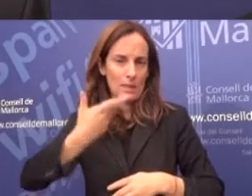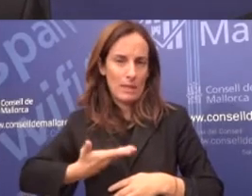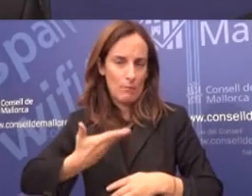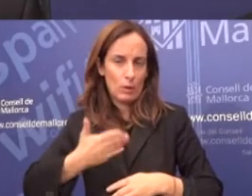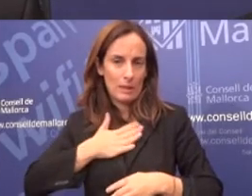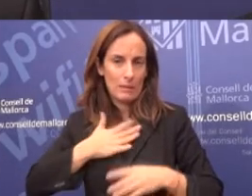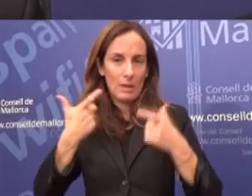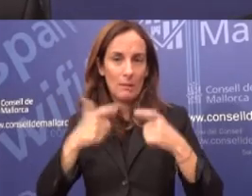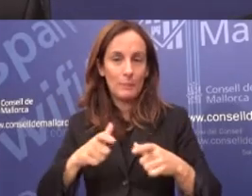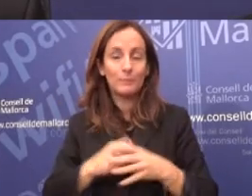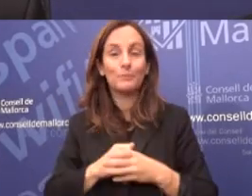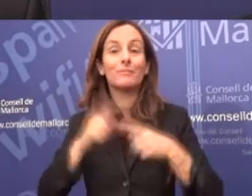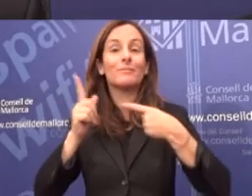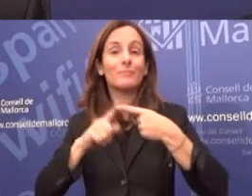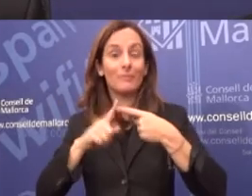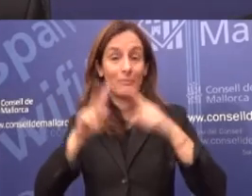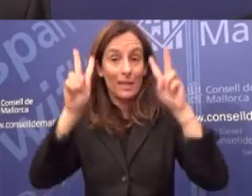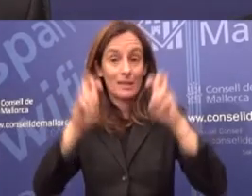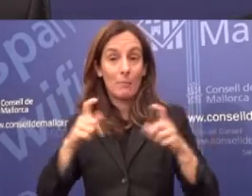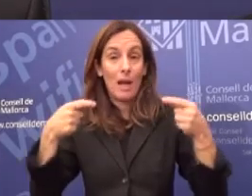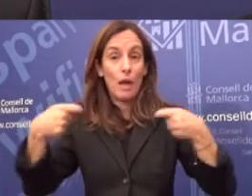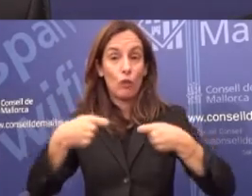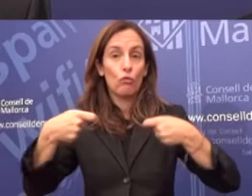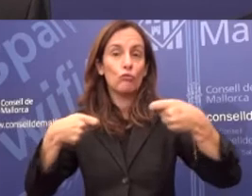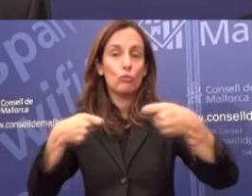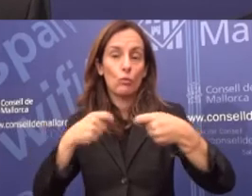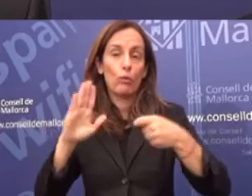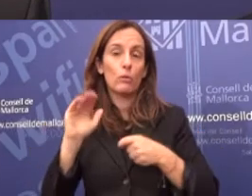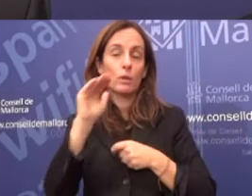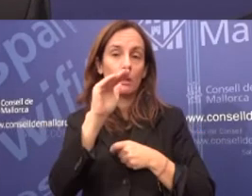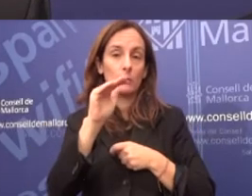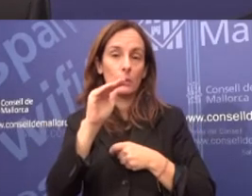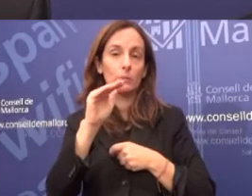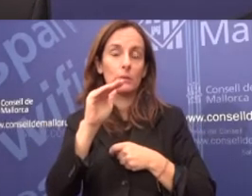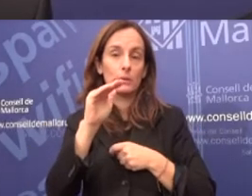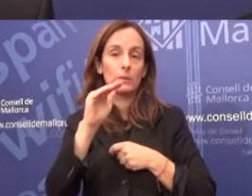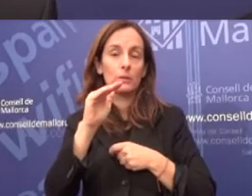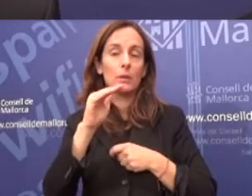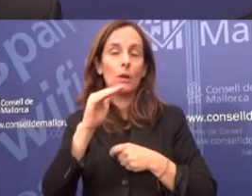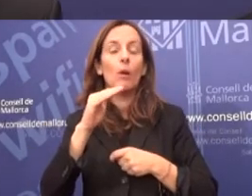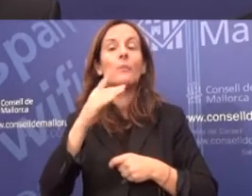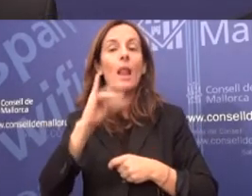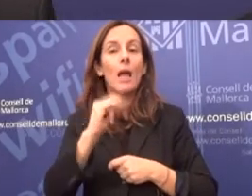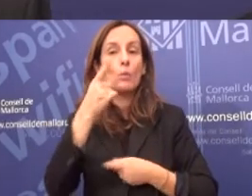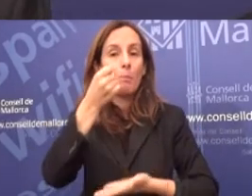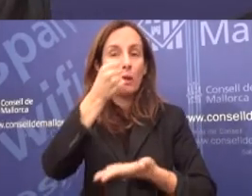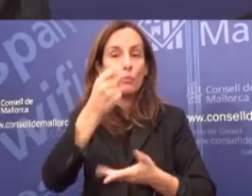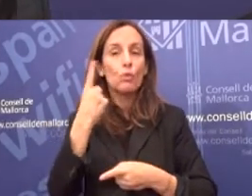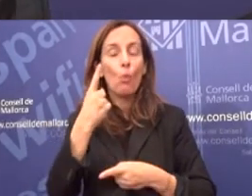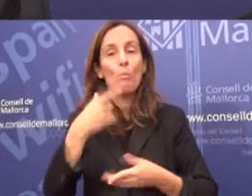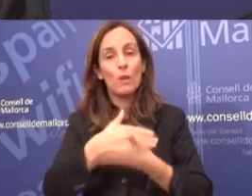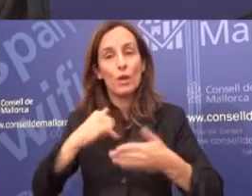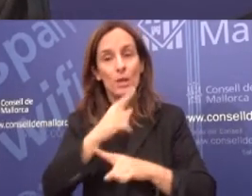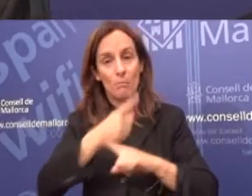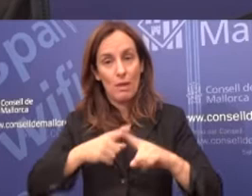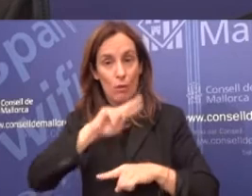Per el que fa referència al Consorci de la Serra de Tramuntana, dic que comptarem amb un pressupost d